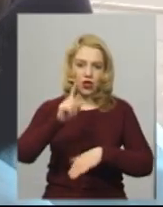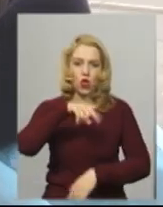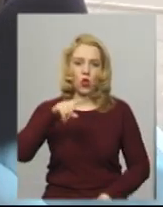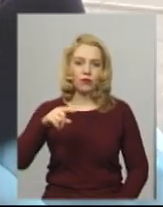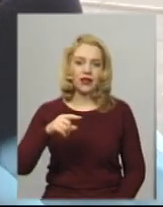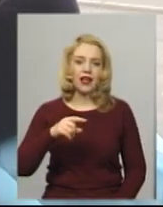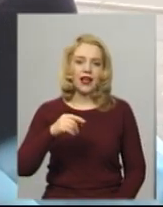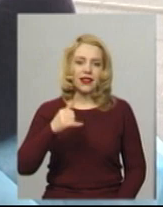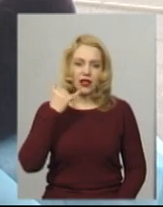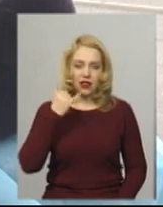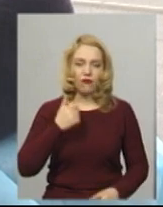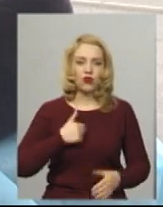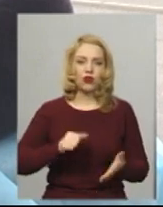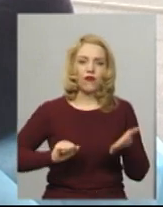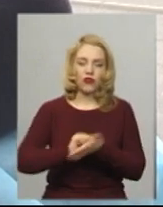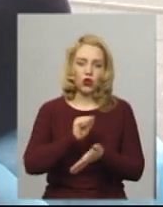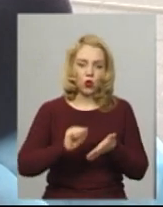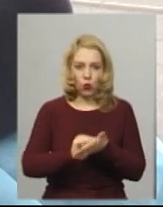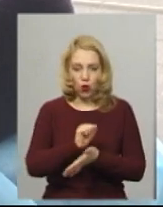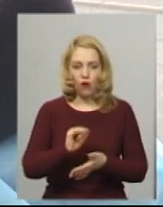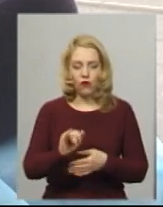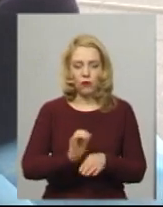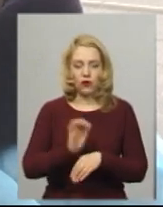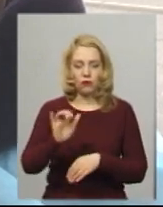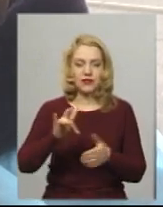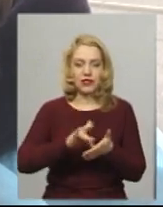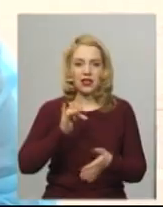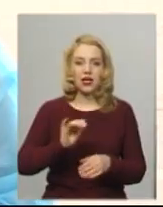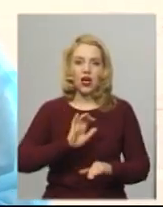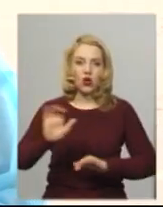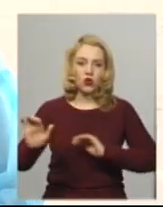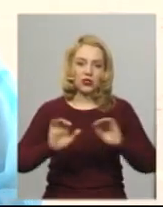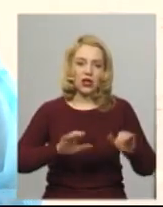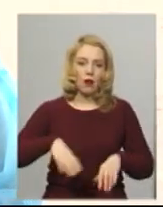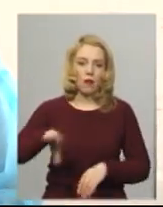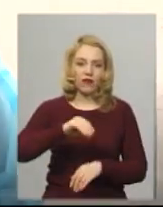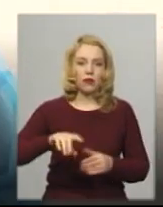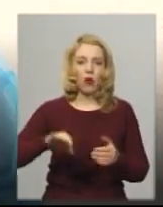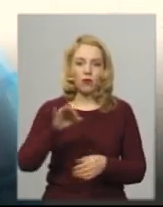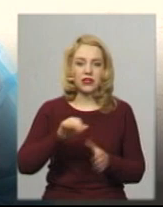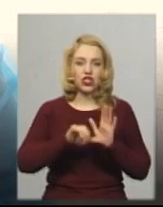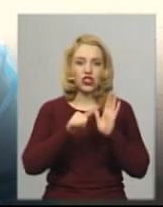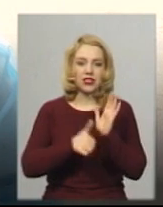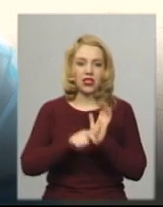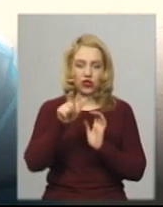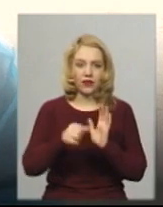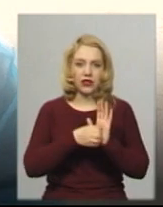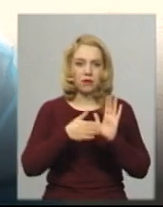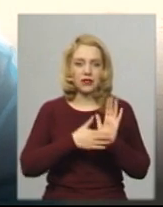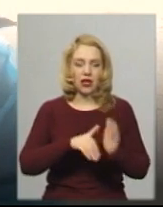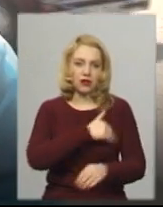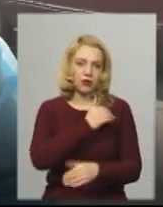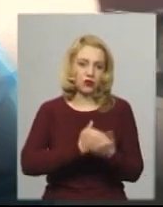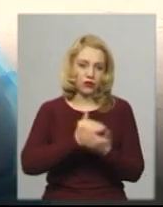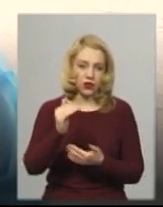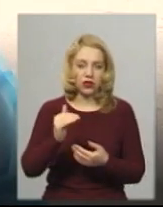Списки ми віддруковуємо, подаємо в центри безпосередні і вже розсилаємо по всіх областях. Наразі 16 чоловік ми записали з підвищеною температурою.